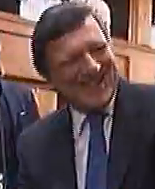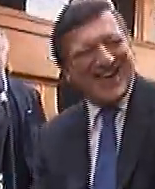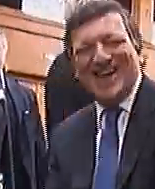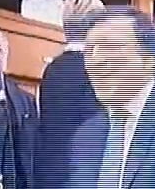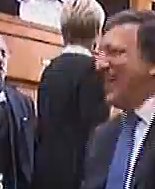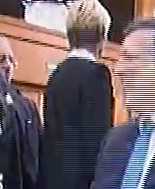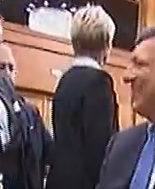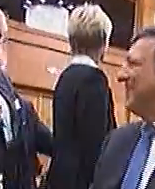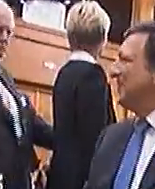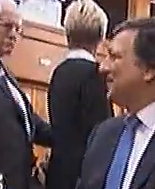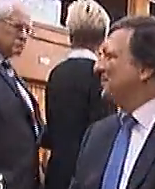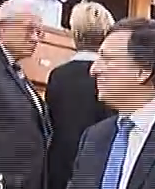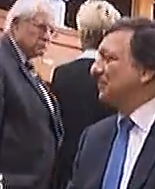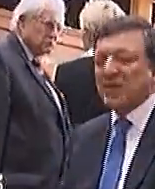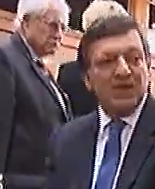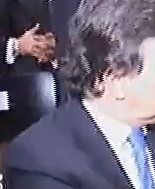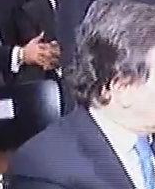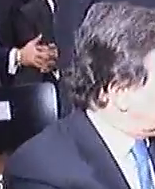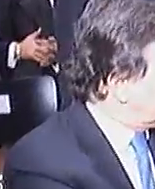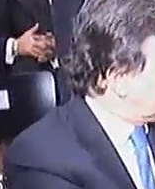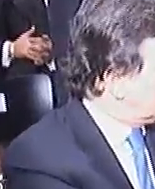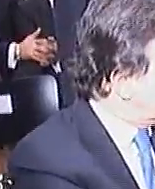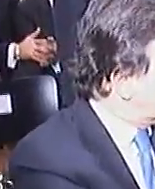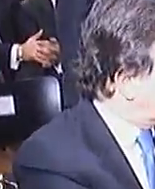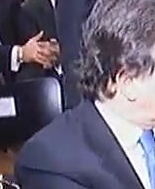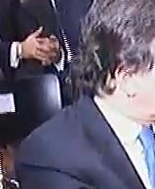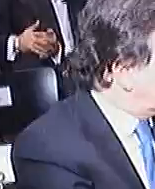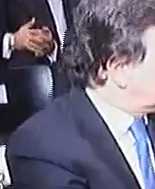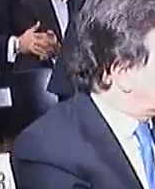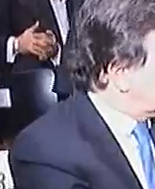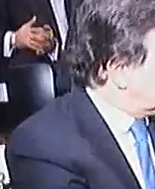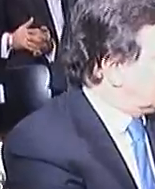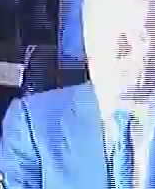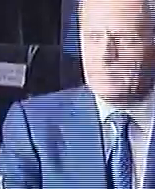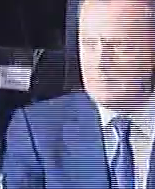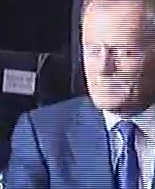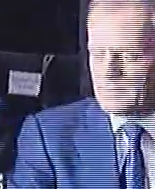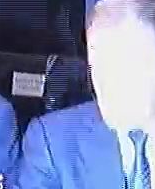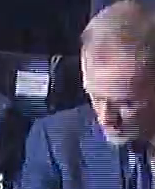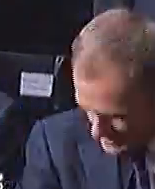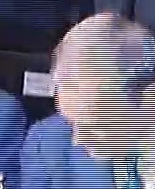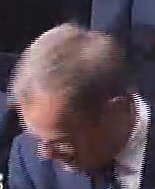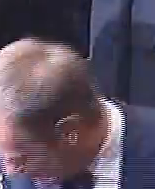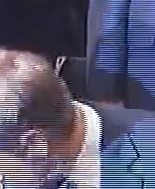Interest Srbije je da što pre podnese kandidaturu za članstvo u EU, rekao predsjednik Boris Tadić u Berlinu.